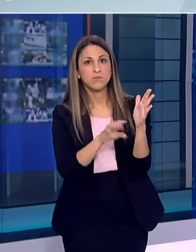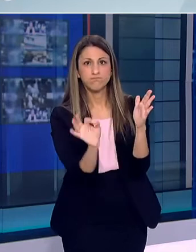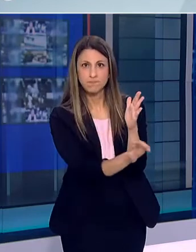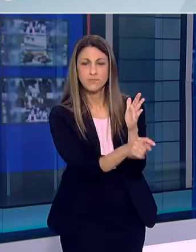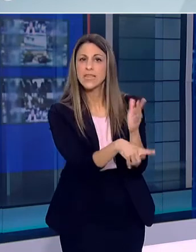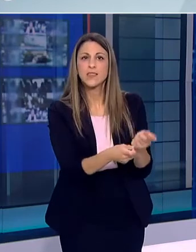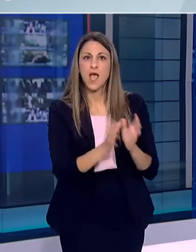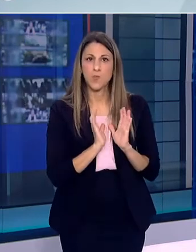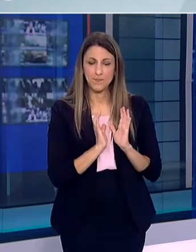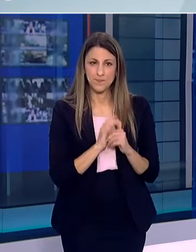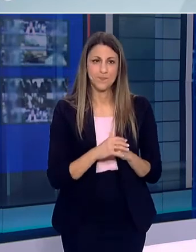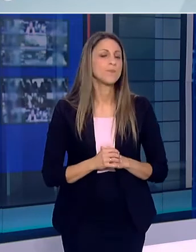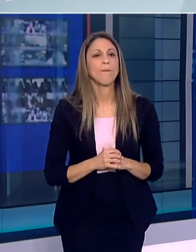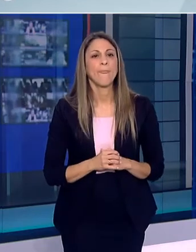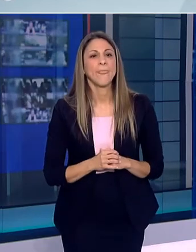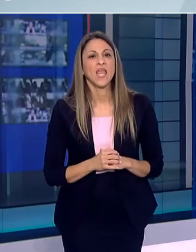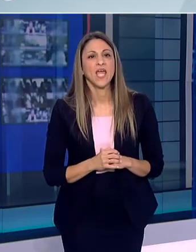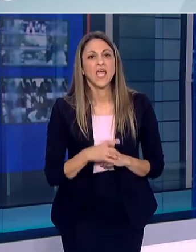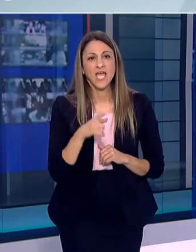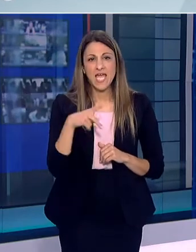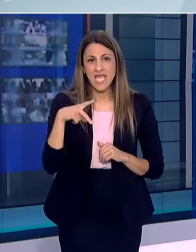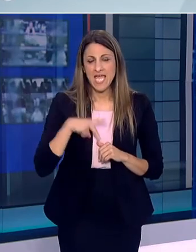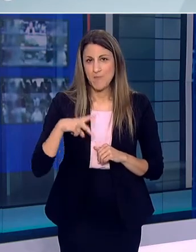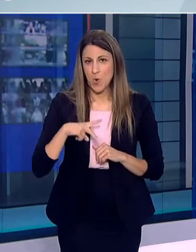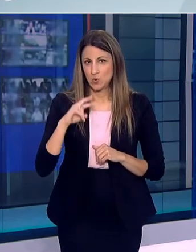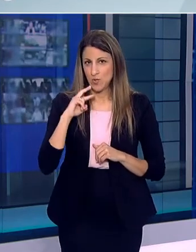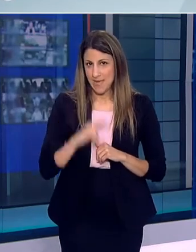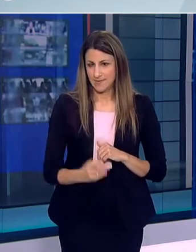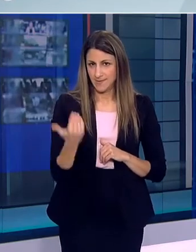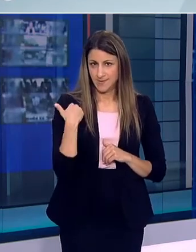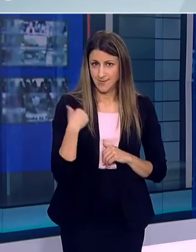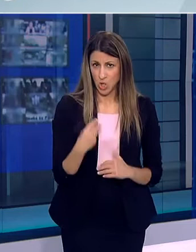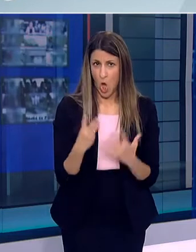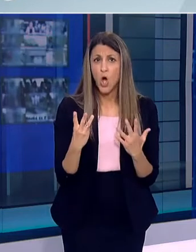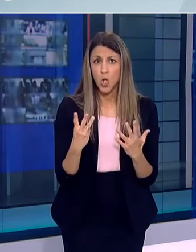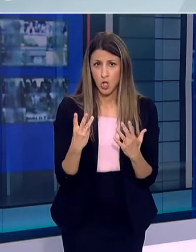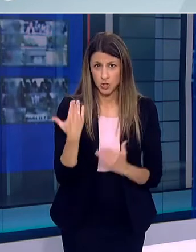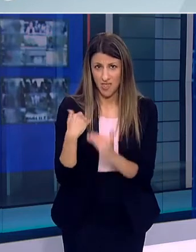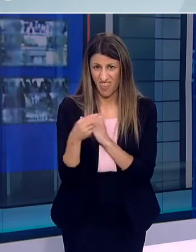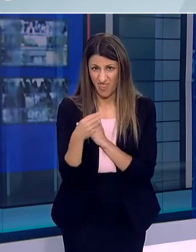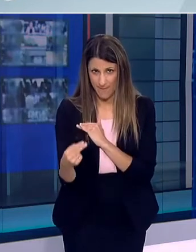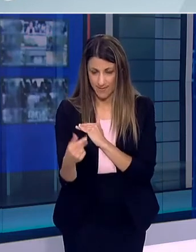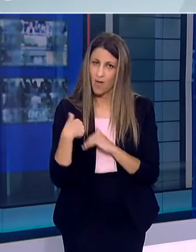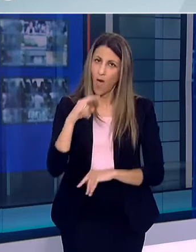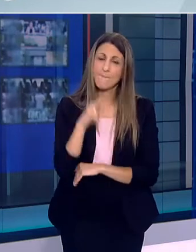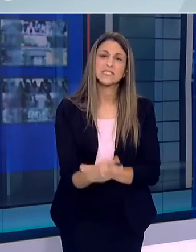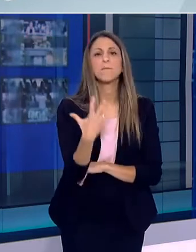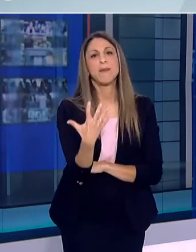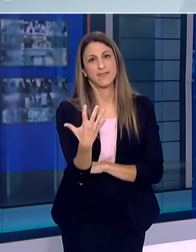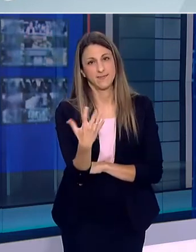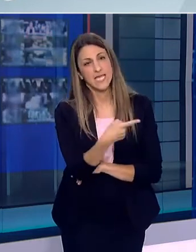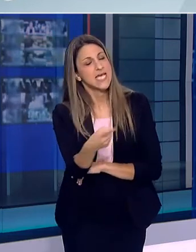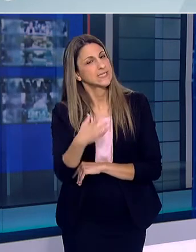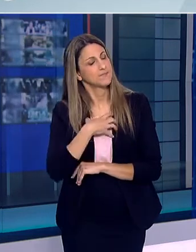εμένα Αντιλαμβάνομαι ότι υπάρχει μια αγωνία και υπάρχει μια ανησυχία Αλλά ταυτόχρονα πρέπει να εξηγήσω το εξής Ότι υπάρχει